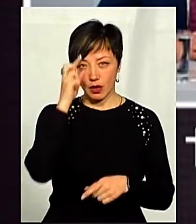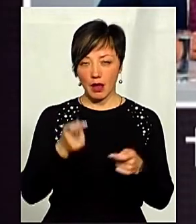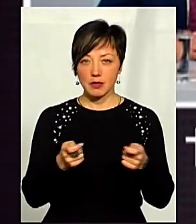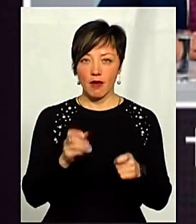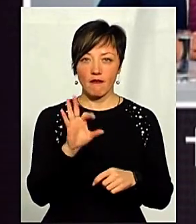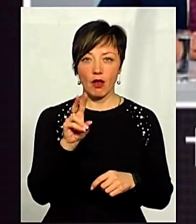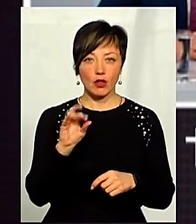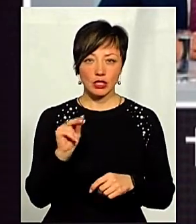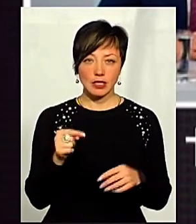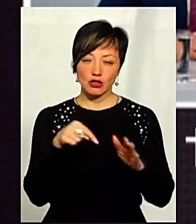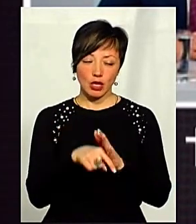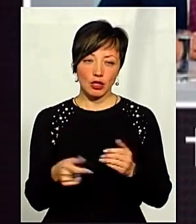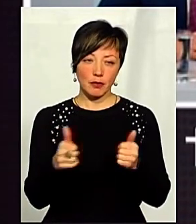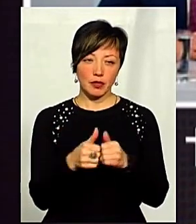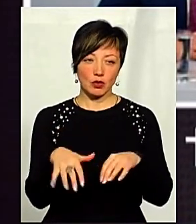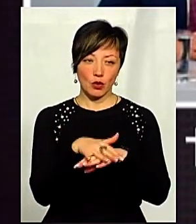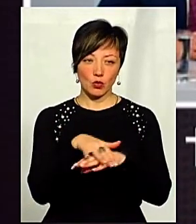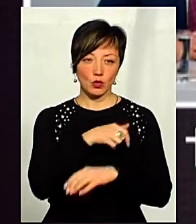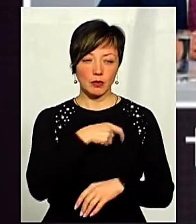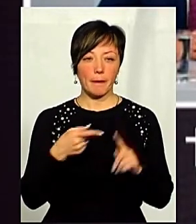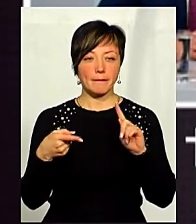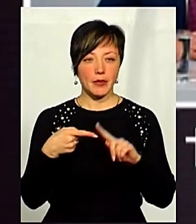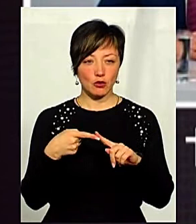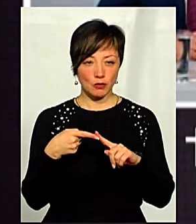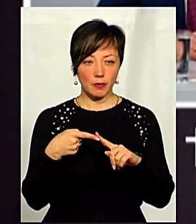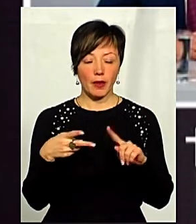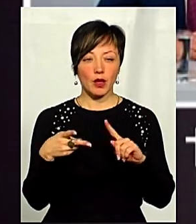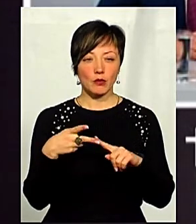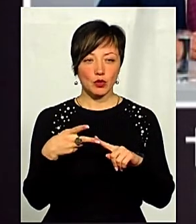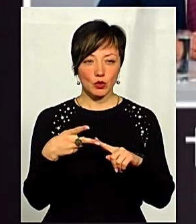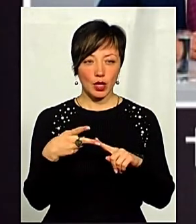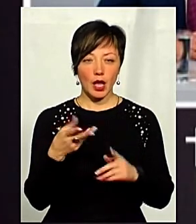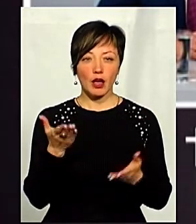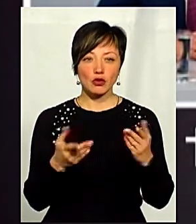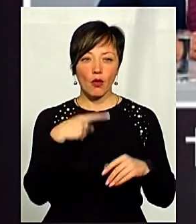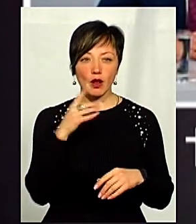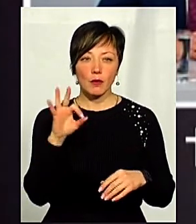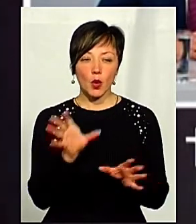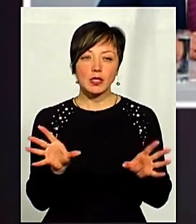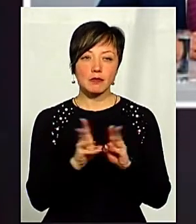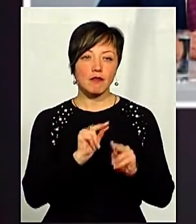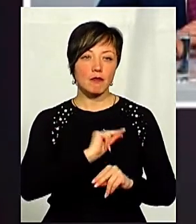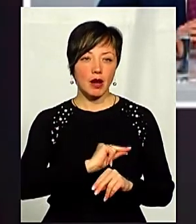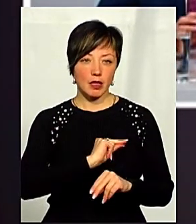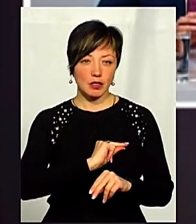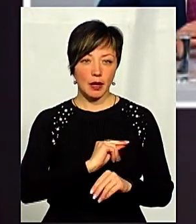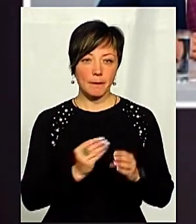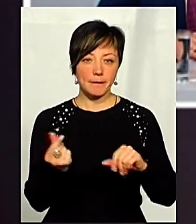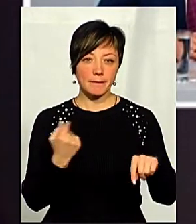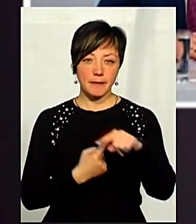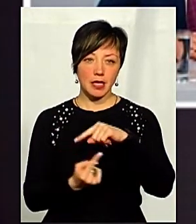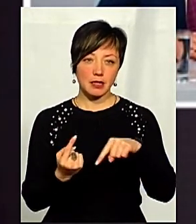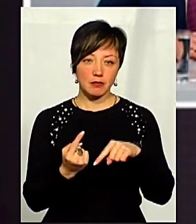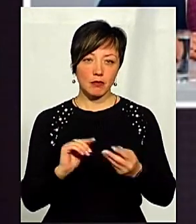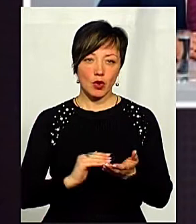Волочівській, не значить, що він наближений до цього народного депутата. Це перше. По-друге, якщо ви говорите про співпрацю з, як ви сказали, бізнес